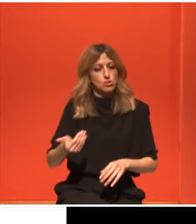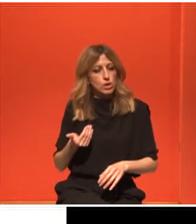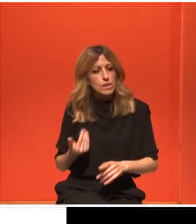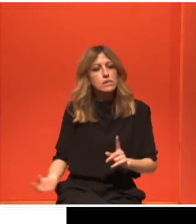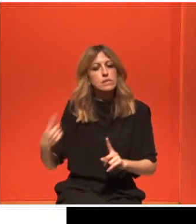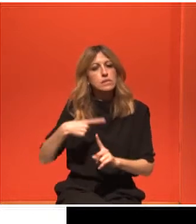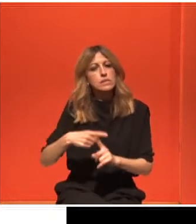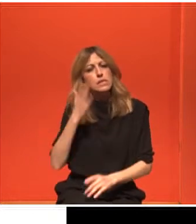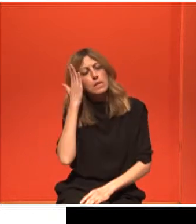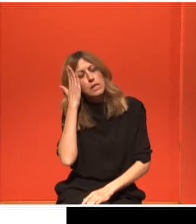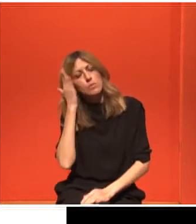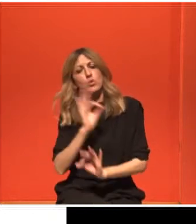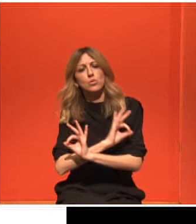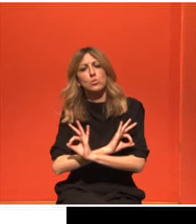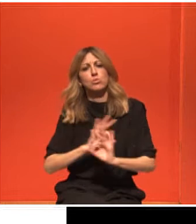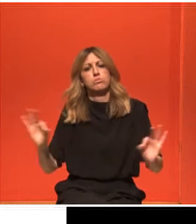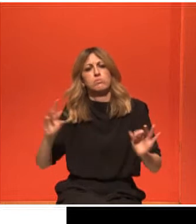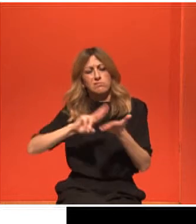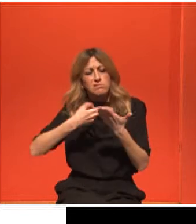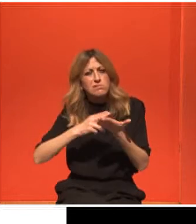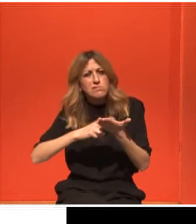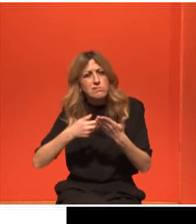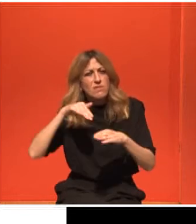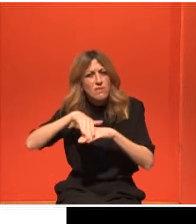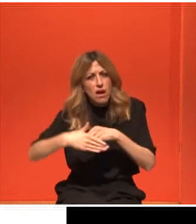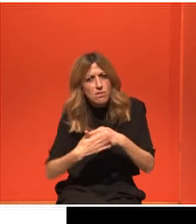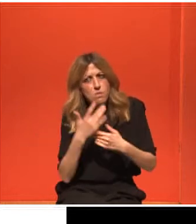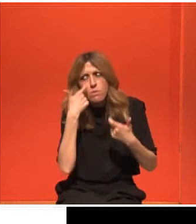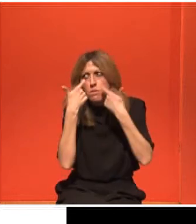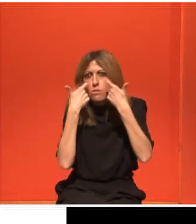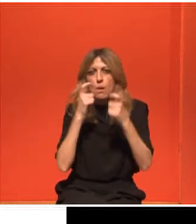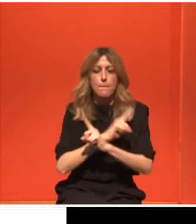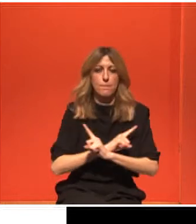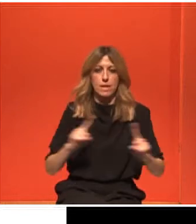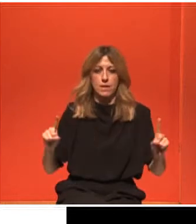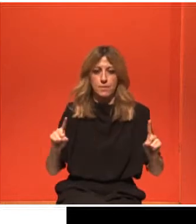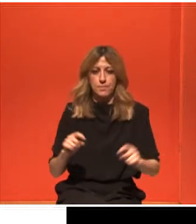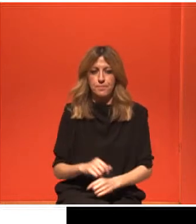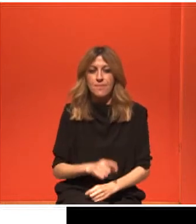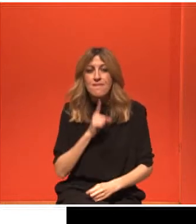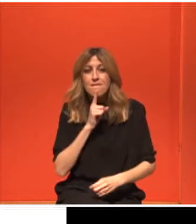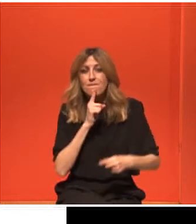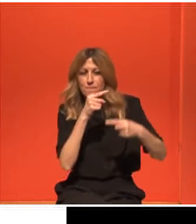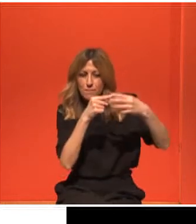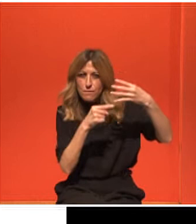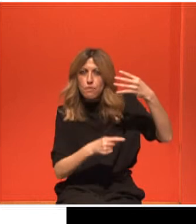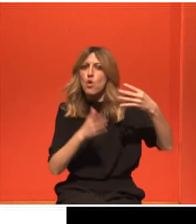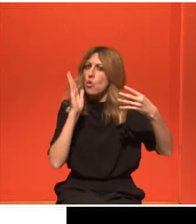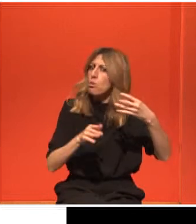ύπνου, να μην υπάρχουν διαταραχές του ύπνου το βράδυ και να μην μένουμε εξύπνοι το βράδυ. Αυτοί είναι οι παράγοντες που μπορούμε να επηρεάσουμε.